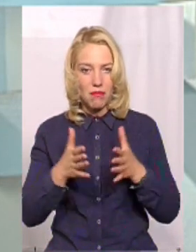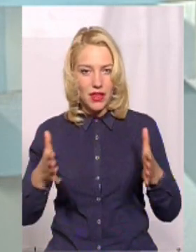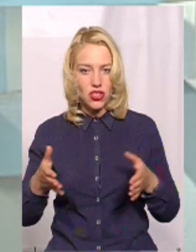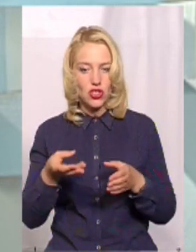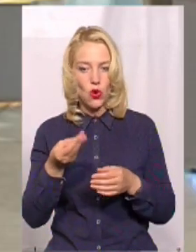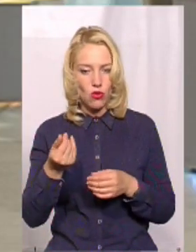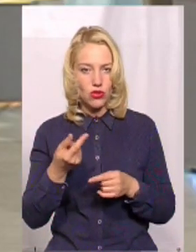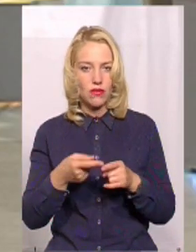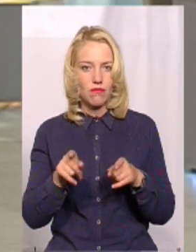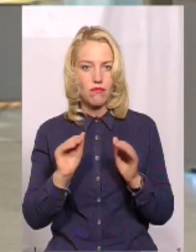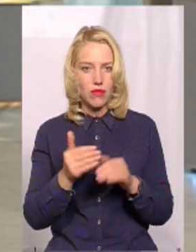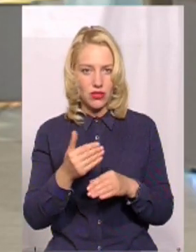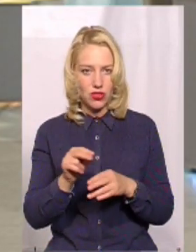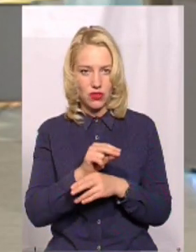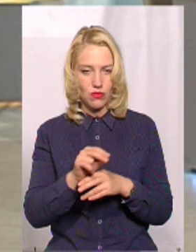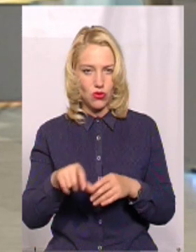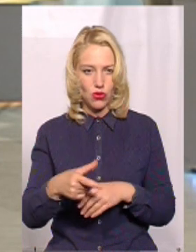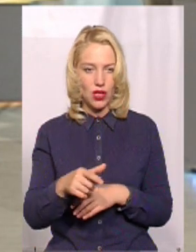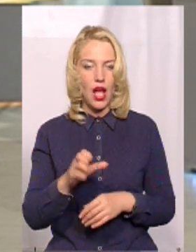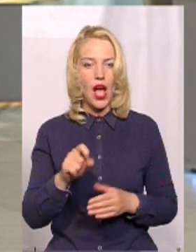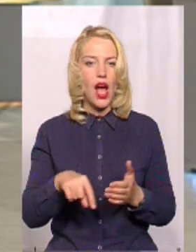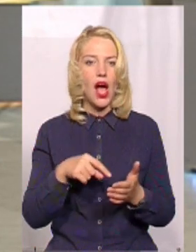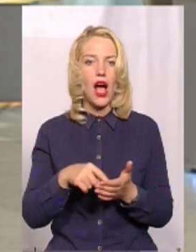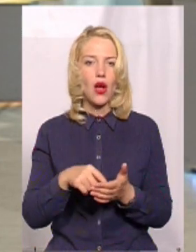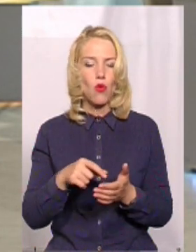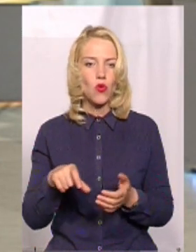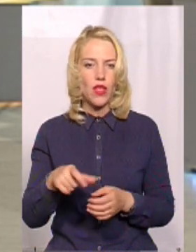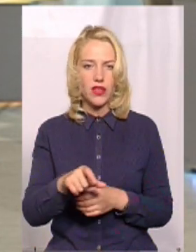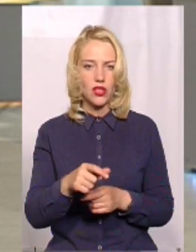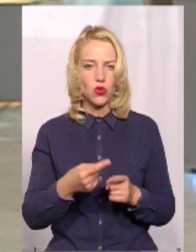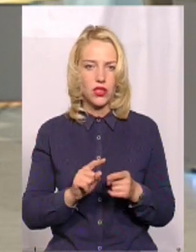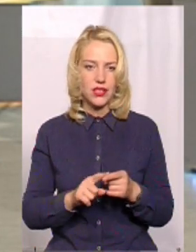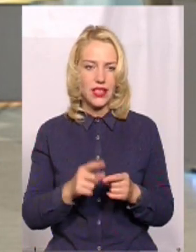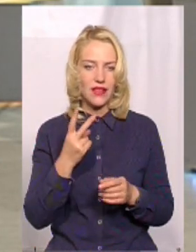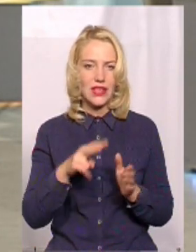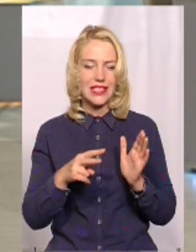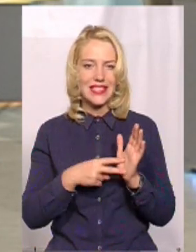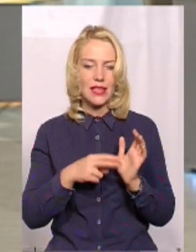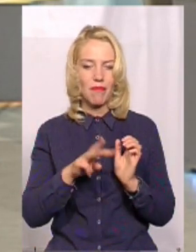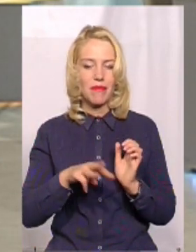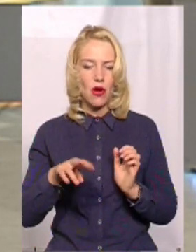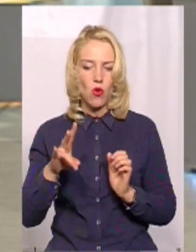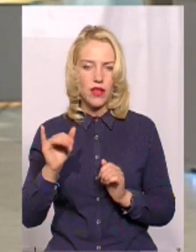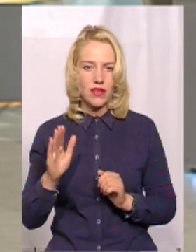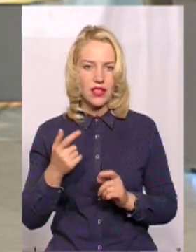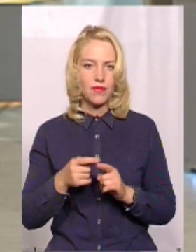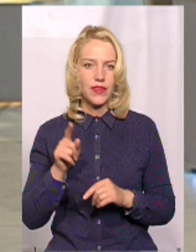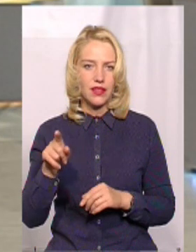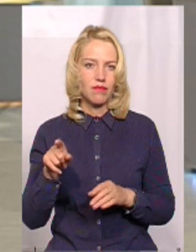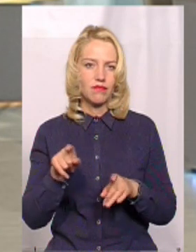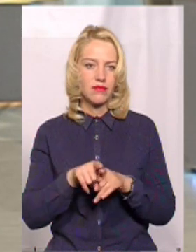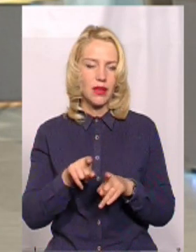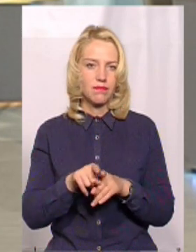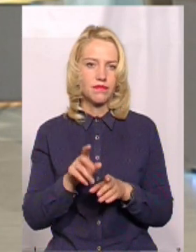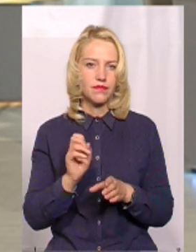А комунальних доріг, якщо в кілометрах? Ну, а комунальних доріг, значить, 27 мільйонів, їм там буде десь в